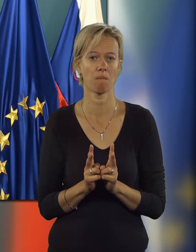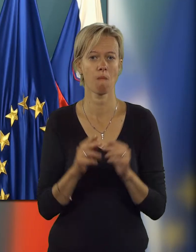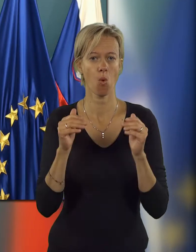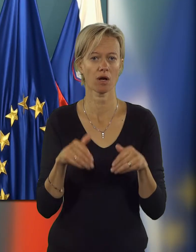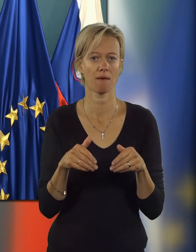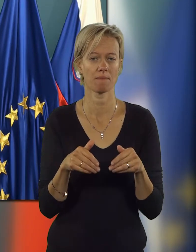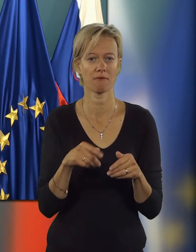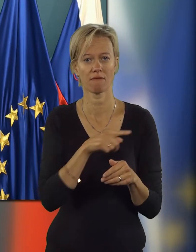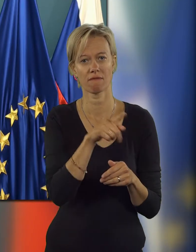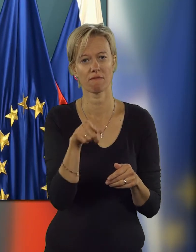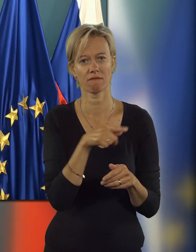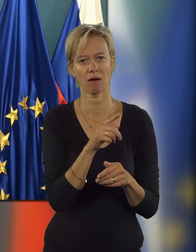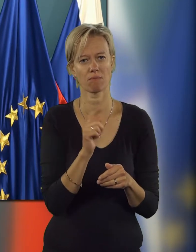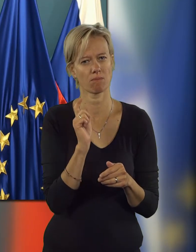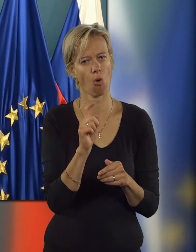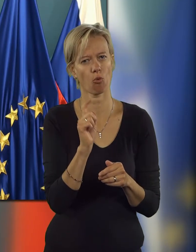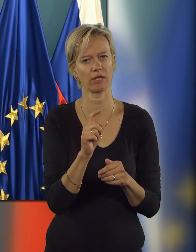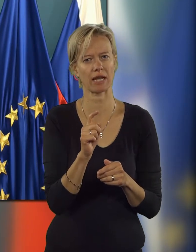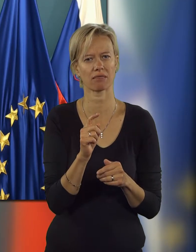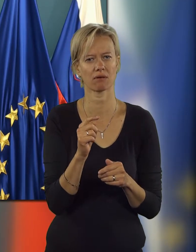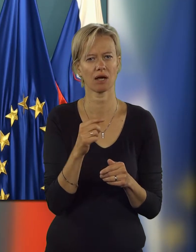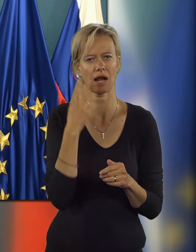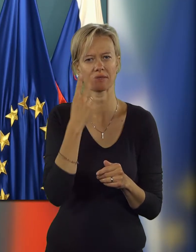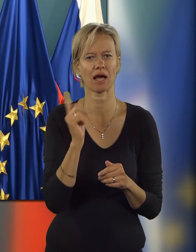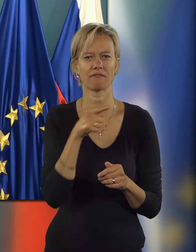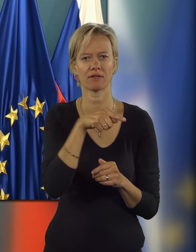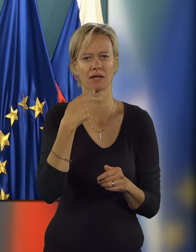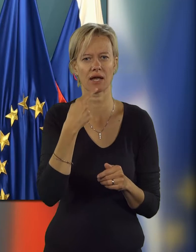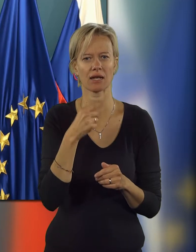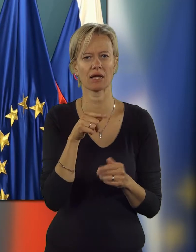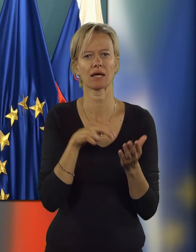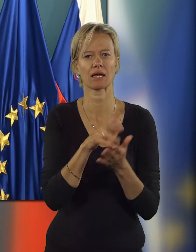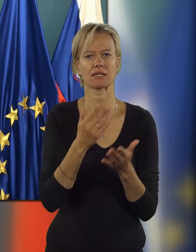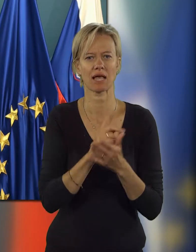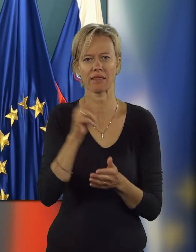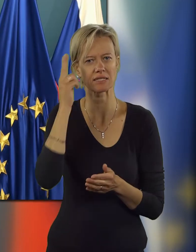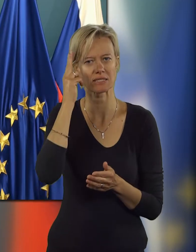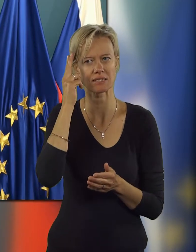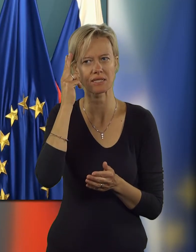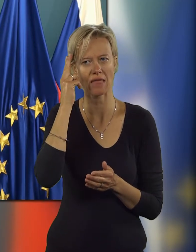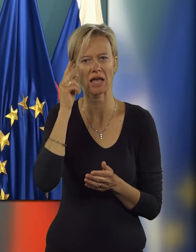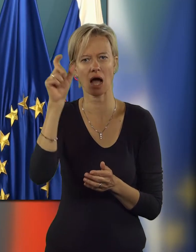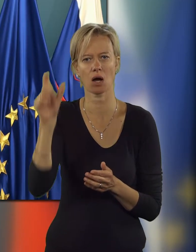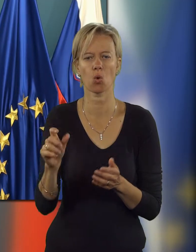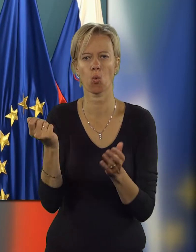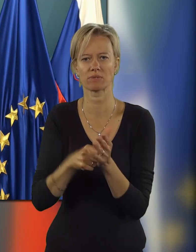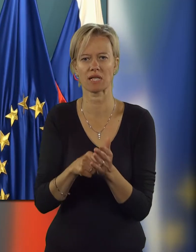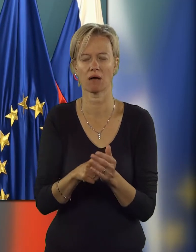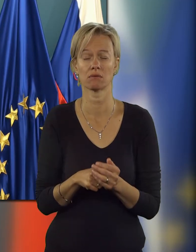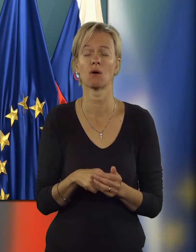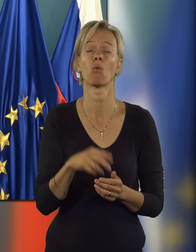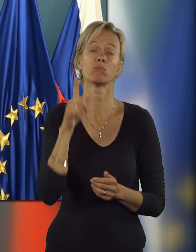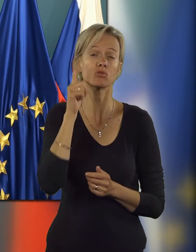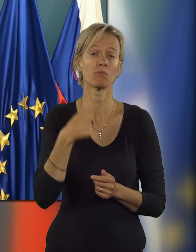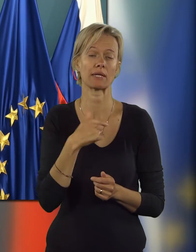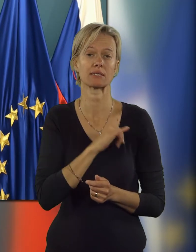moram vam oponirati, kar ste prej rekli, da gre za neznane kupce. V